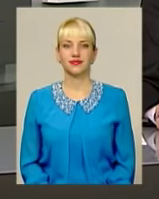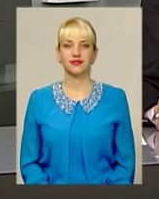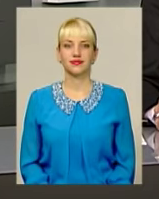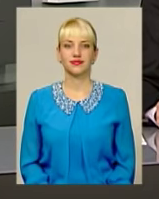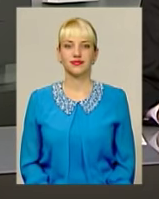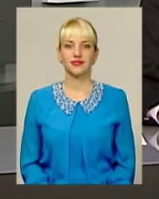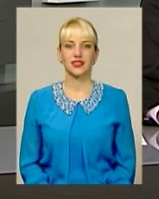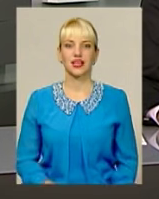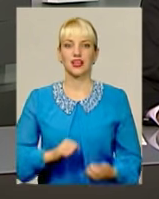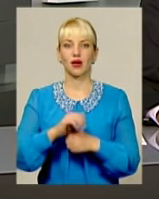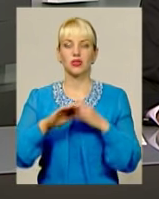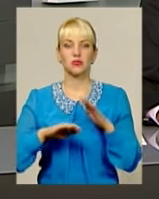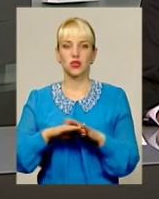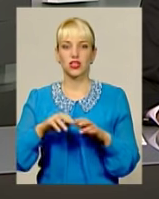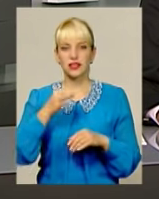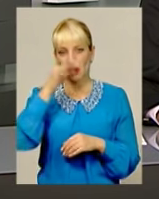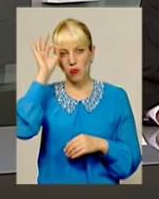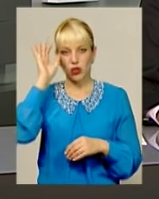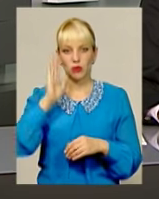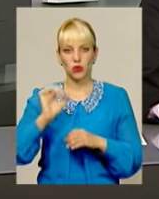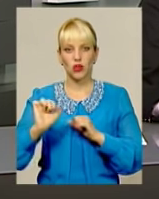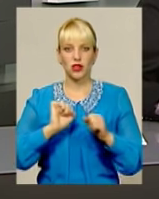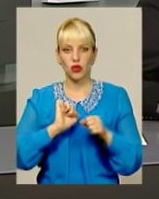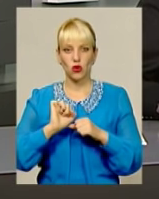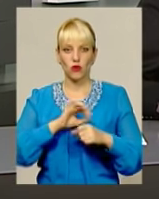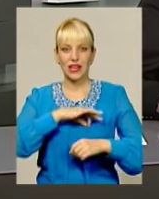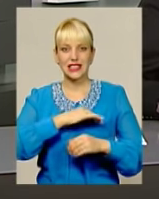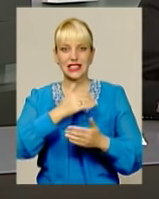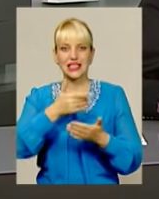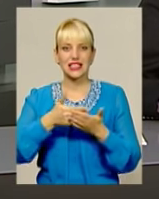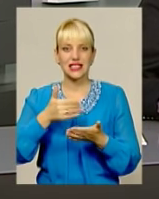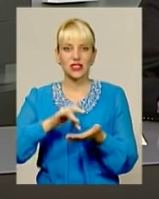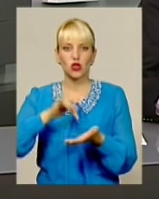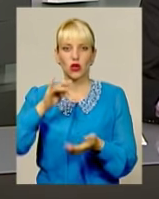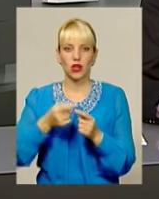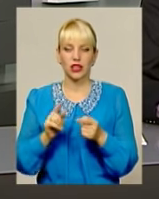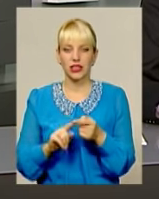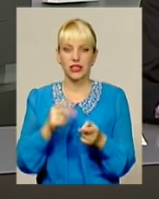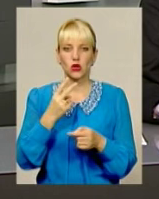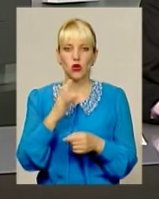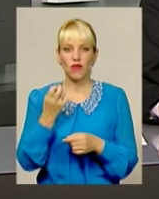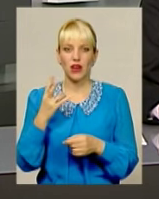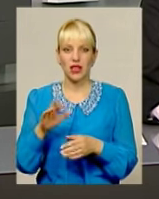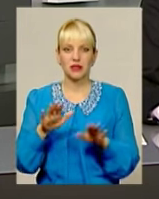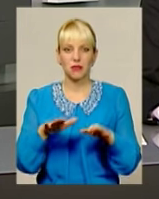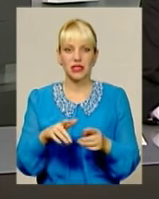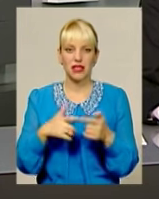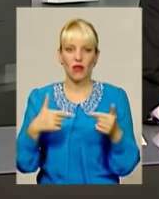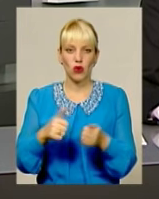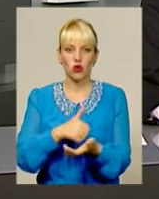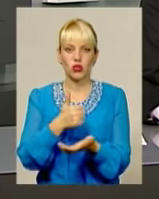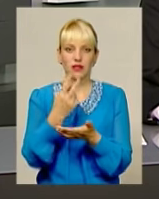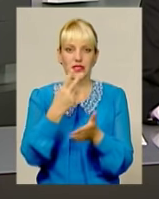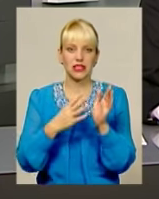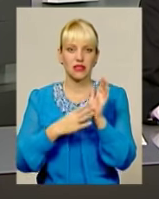Кам'янець Подільською поліцією керуватиме слідчий зі столиці. 2 вересня місцеве відомство очолив 29-річний